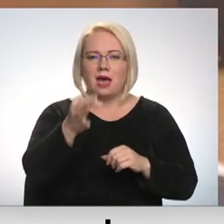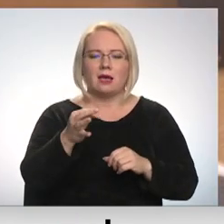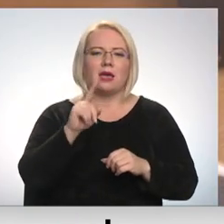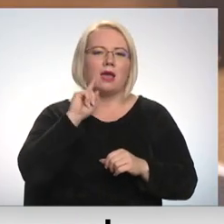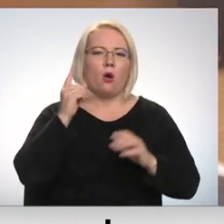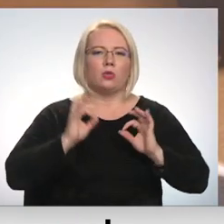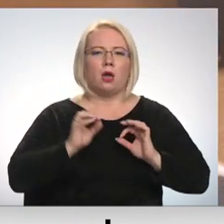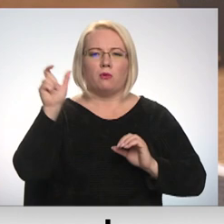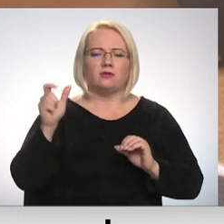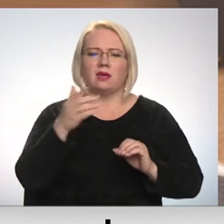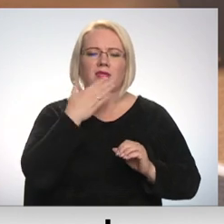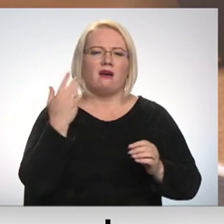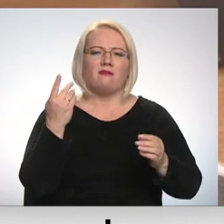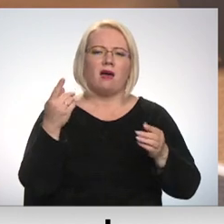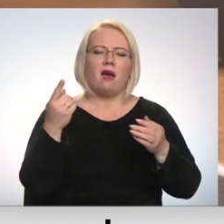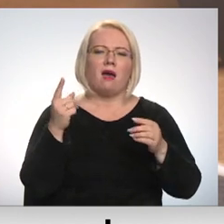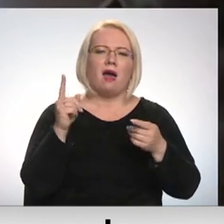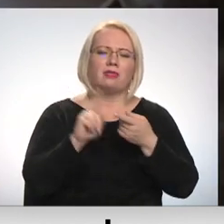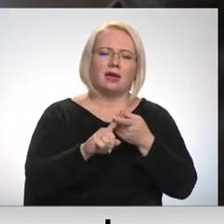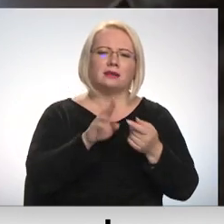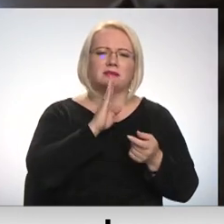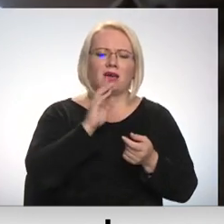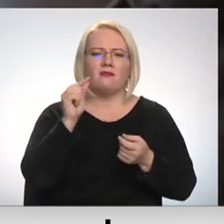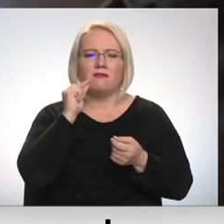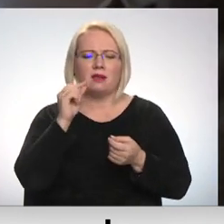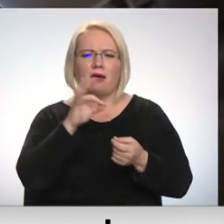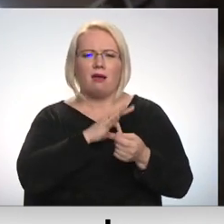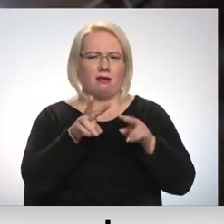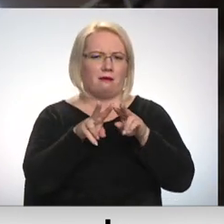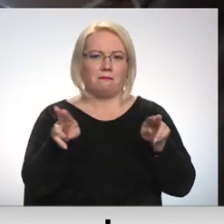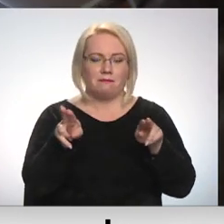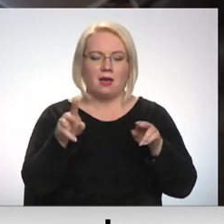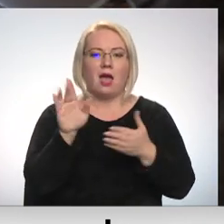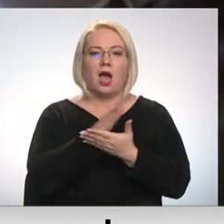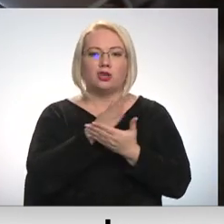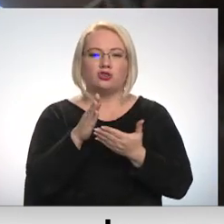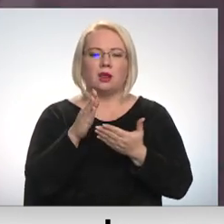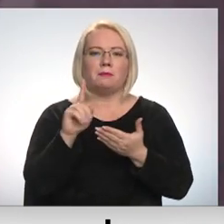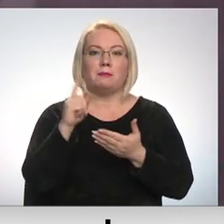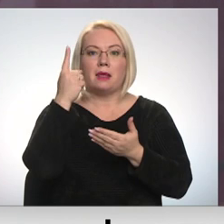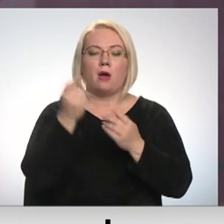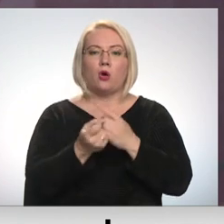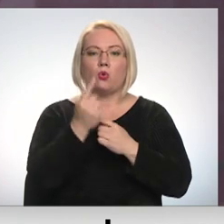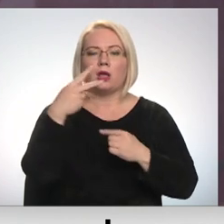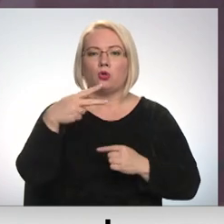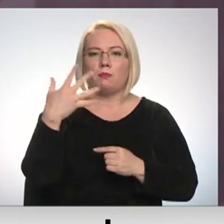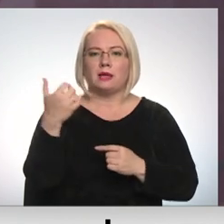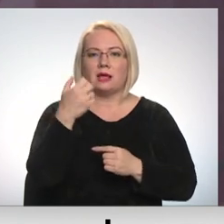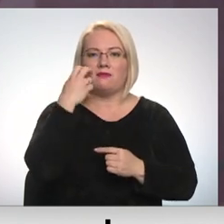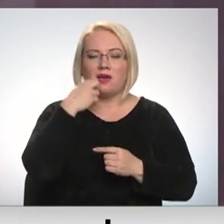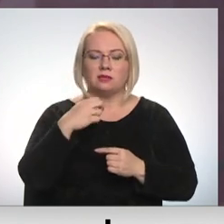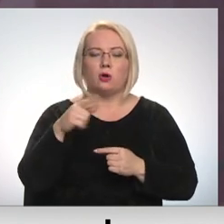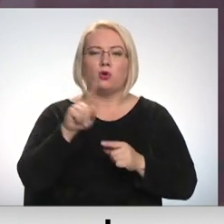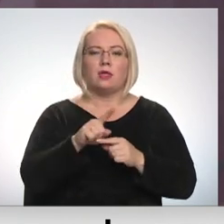neatkarīgi no dzimuma ienāk ar līdzvērtīgu atalgojumu. Pirmās atšķirības rodas ap 25 gadu vecumu, kad sievietes dzīvi mainās, jo